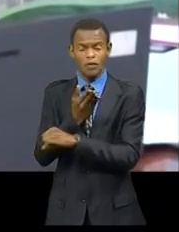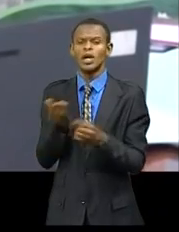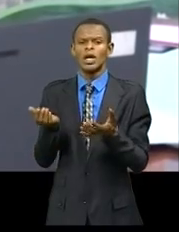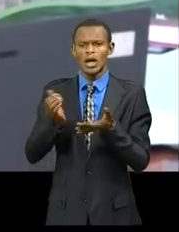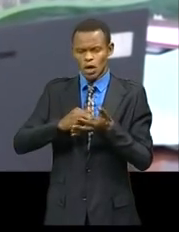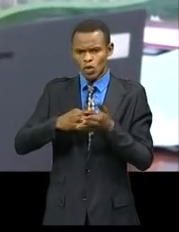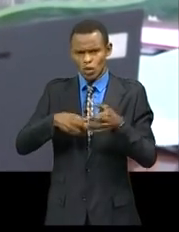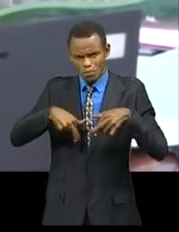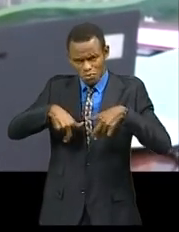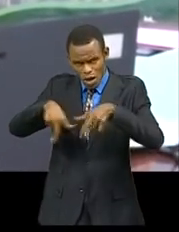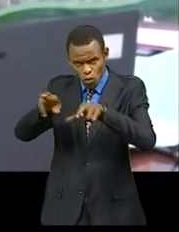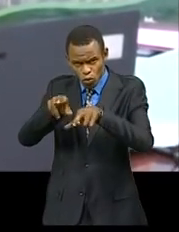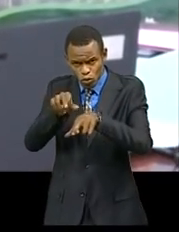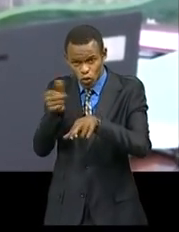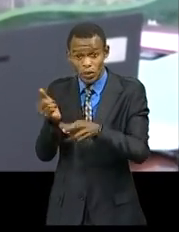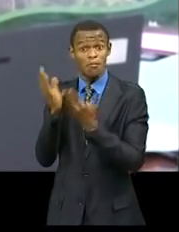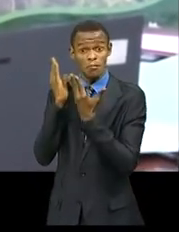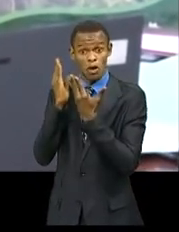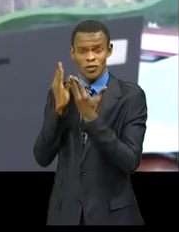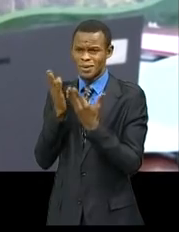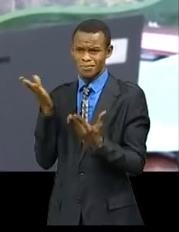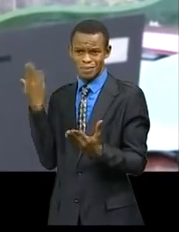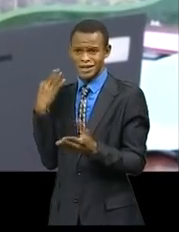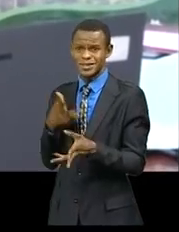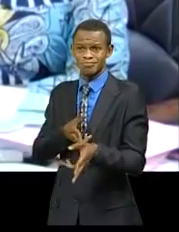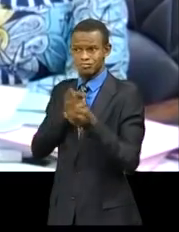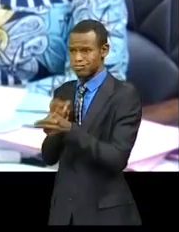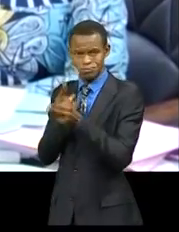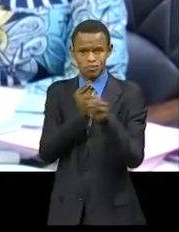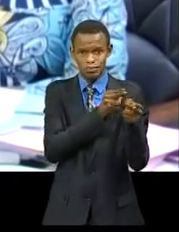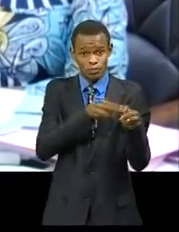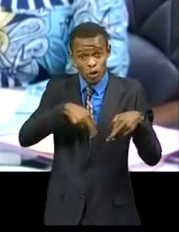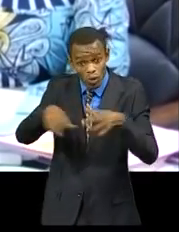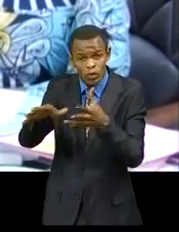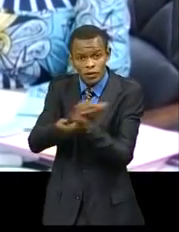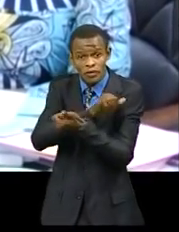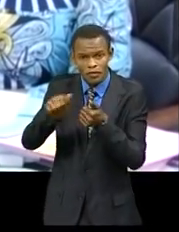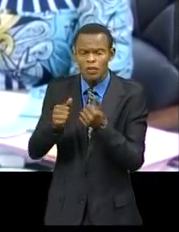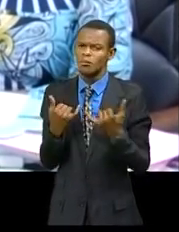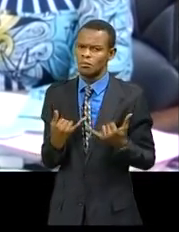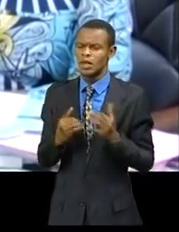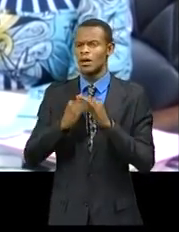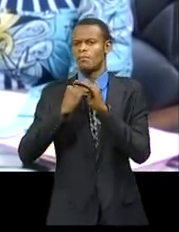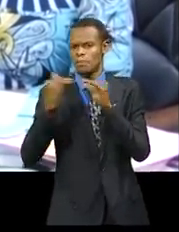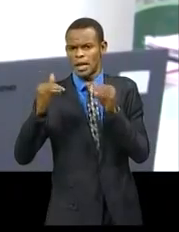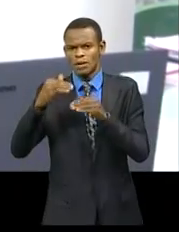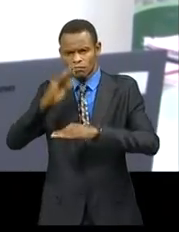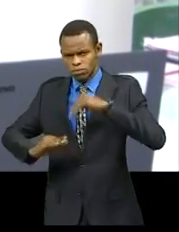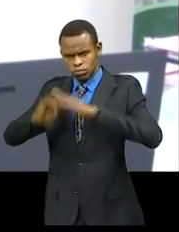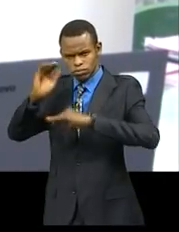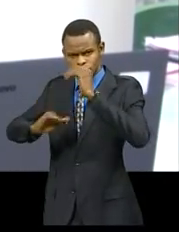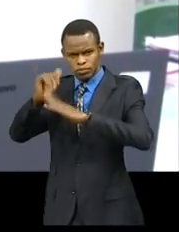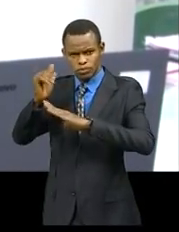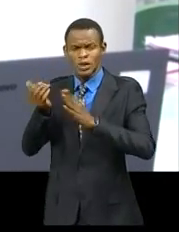réfection d'infrastructures de base, détruites par les groupes armés ou par effets collatéraux, des affrontements, réhabilitations